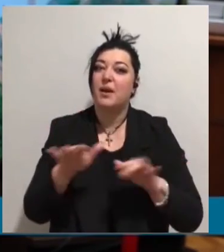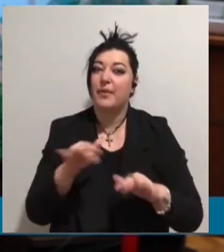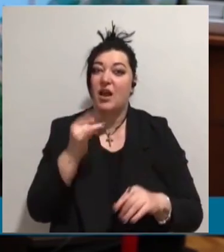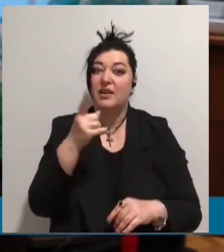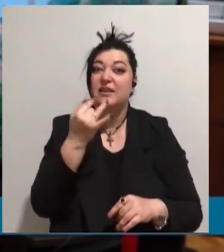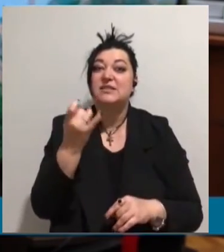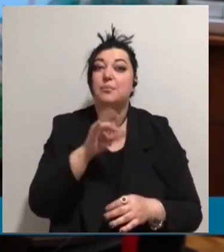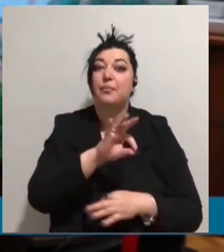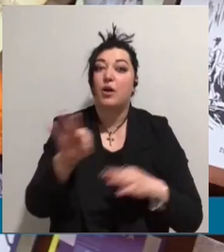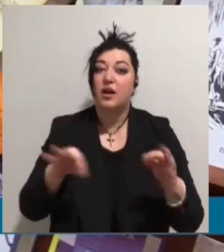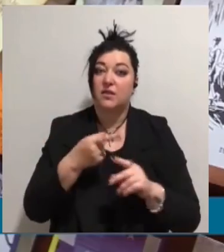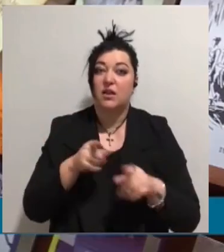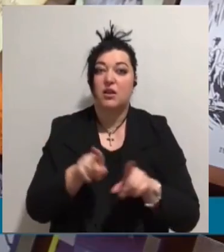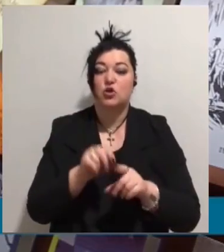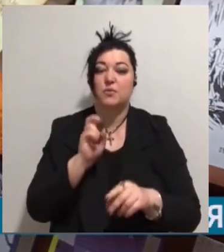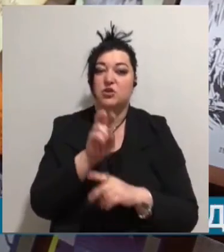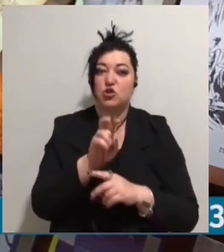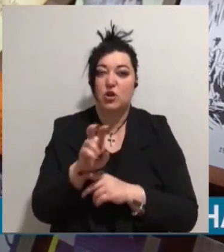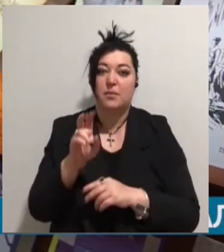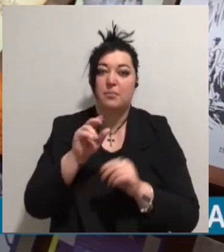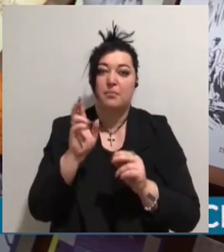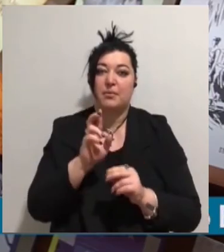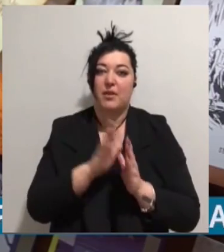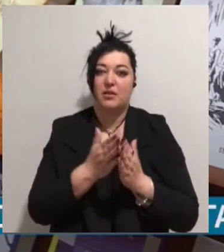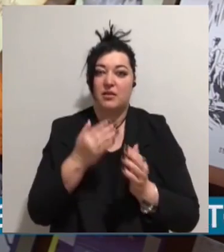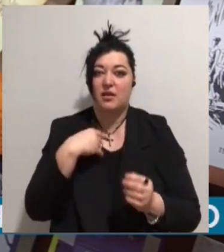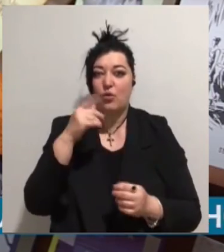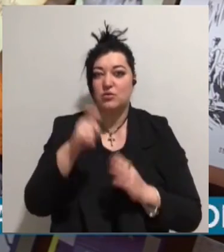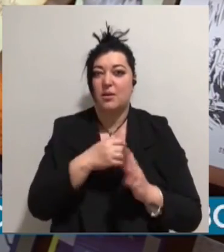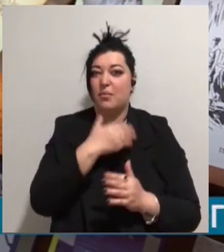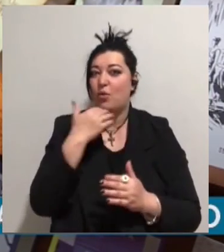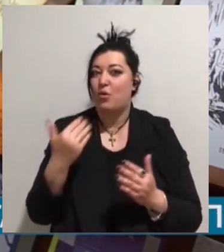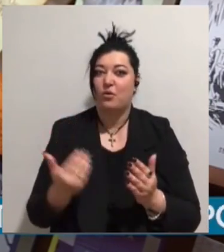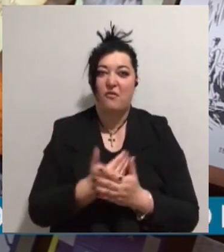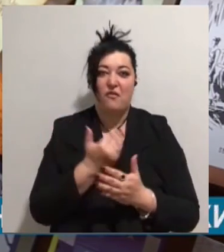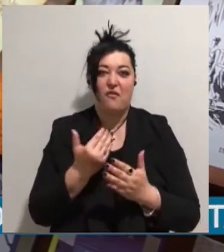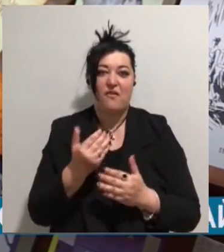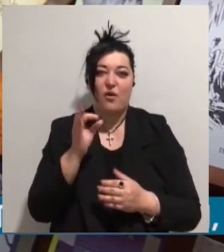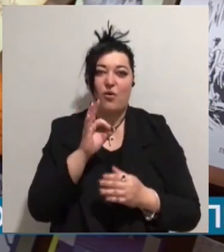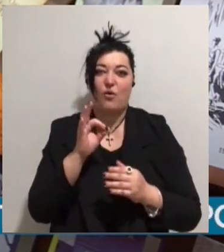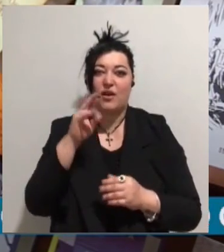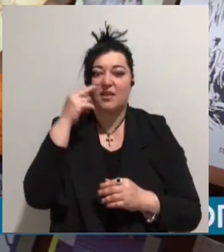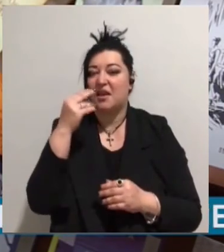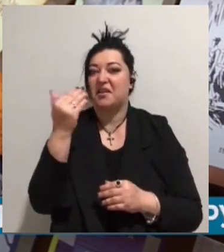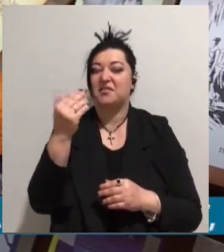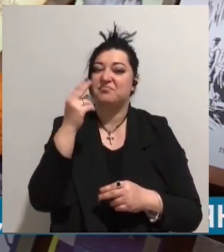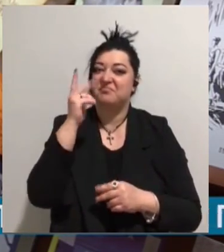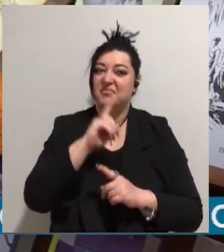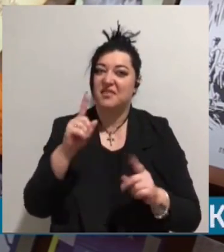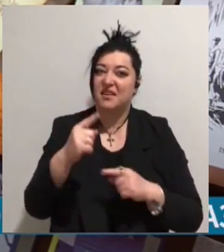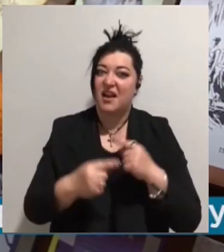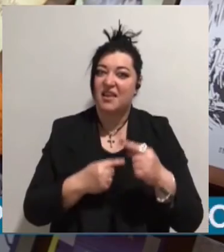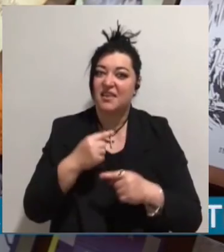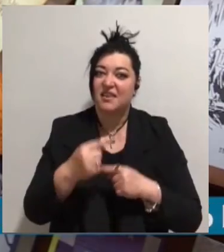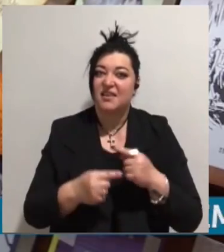– це також посвіщення бібліотек. Я узнала багато нового о Китаї, о їх традиціях, о том, що, як би,